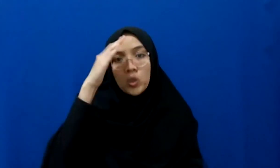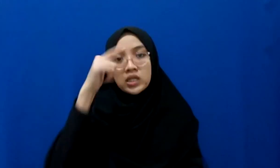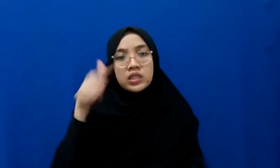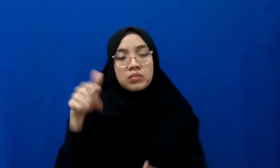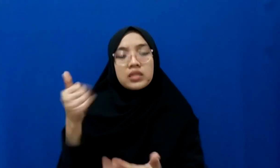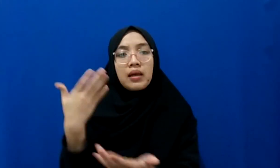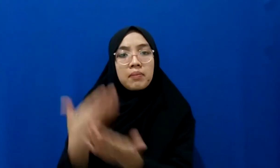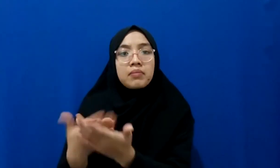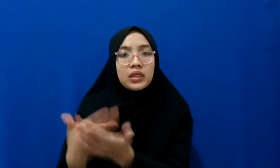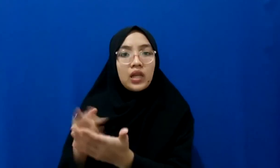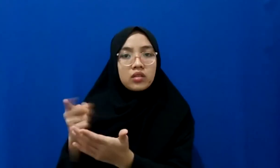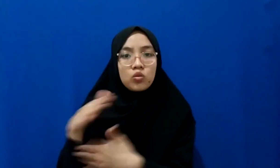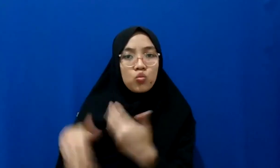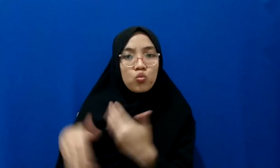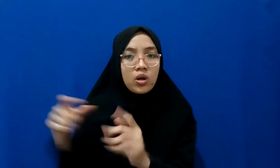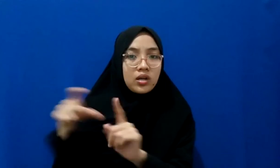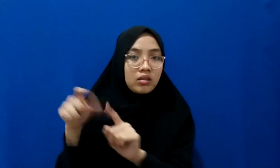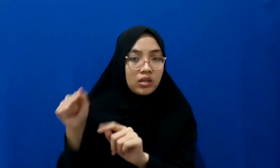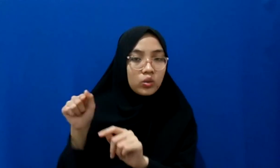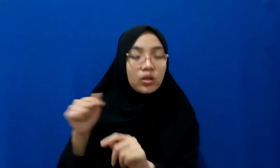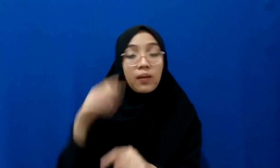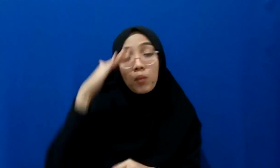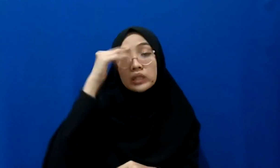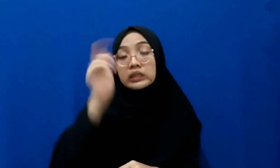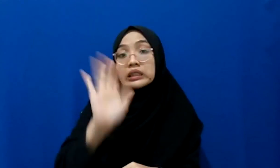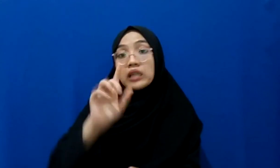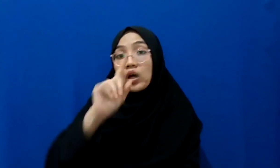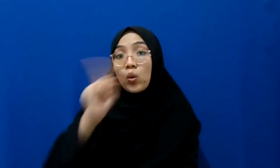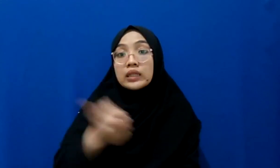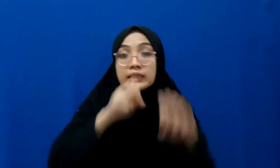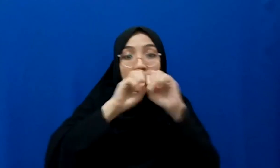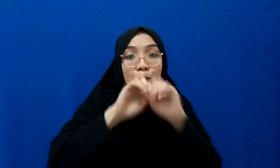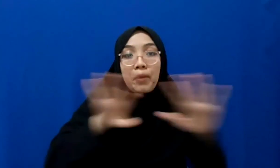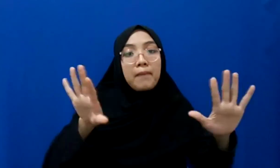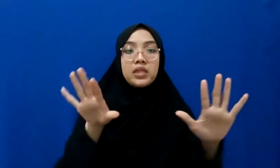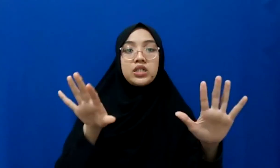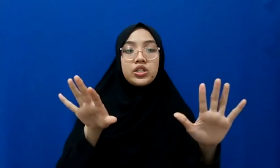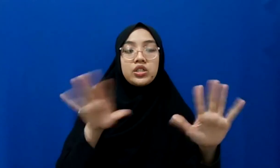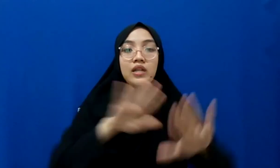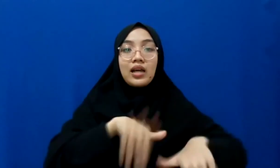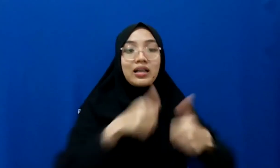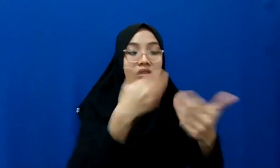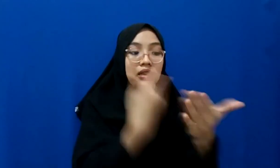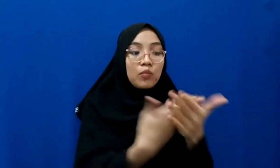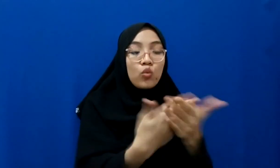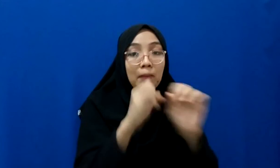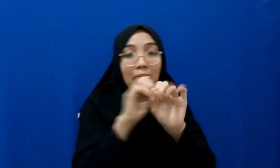dan polisi tidak punya kewajiban untuk mempublish hasil temuannya